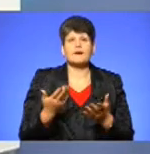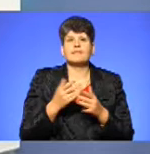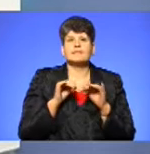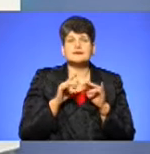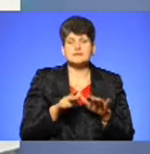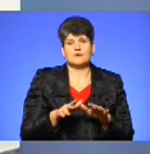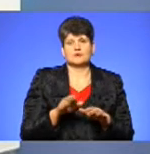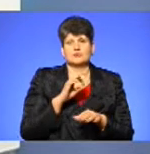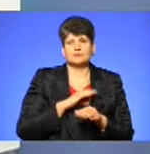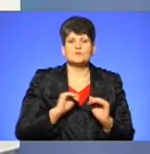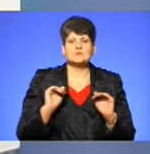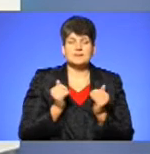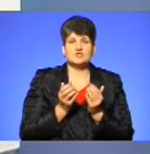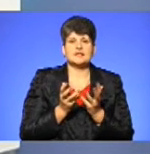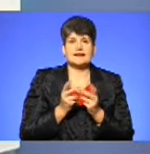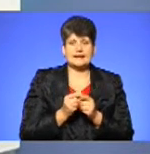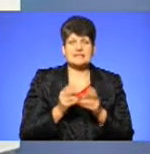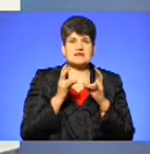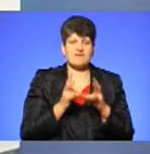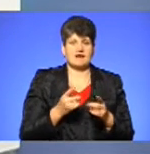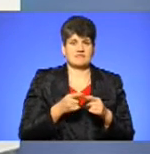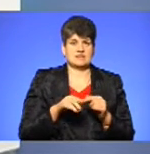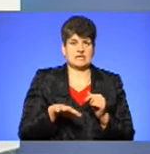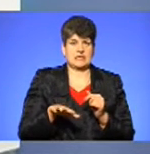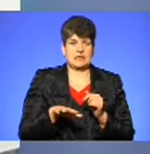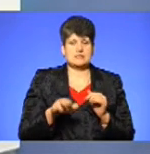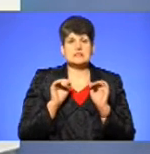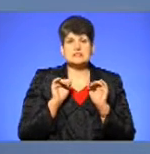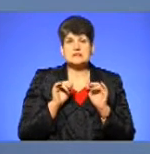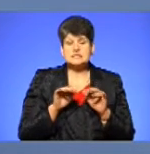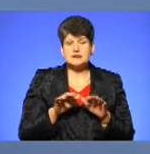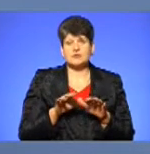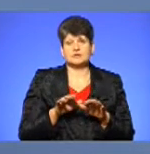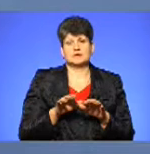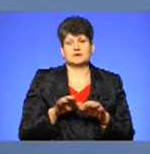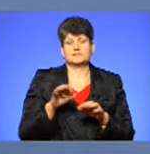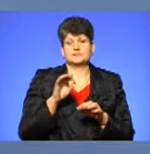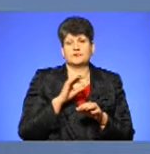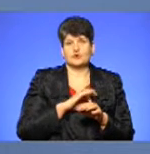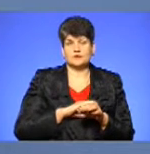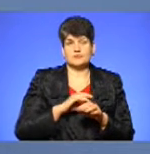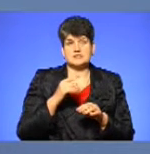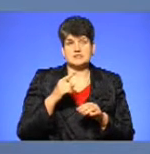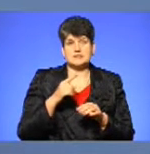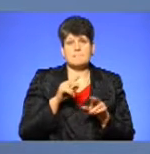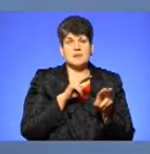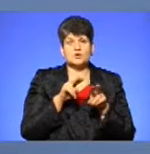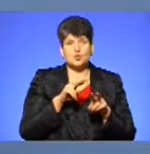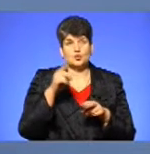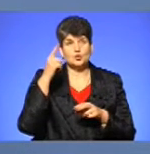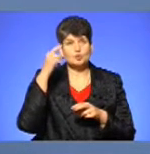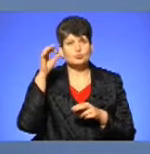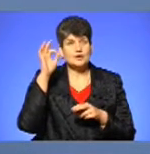зменшити кількість аварій в цих ділянках? Заходи вживаються патрульної поліції та іншими підрозділями